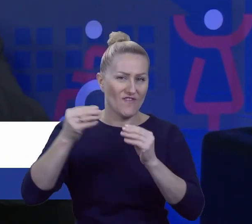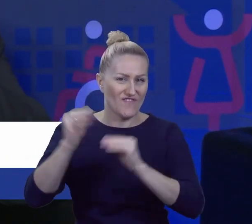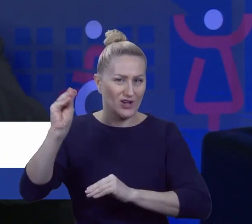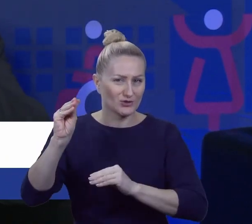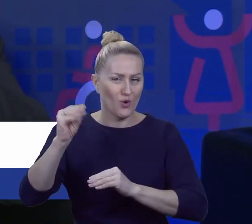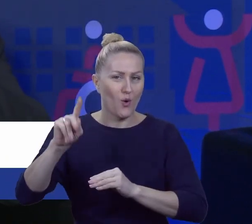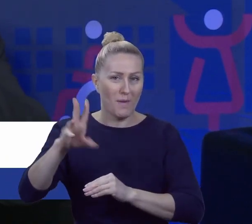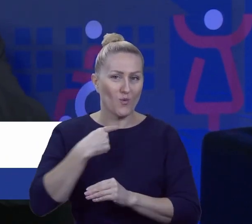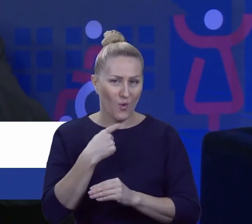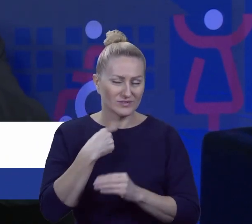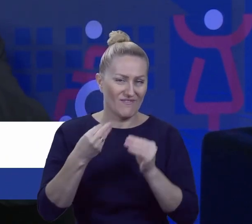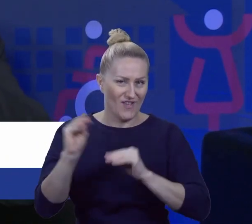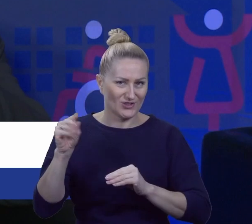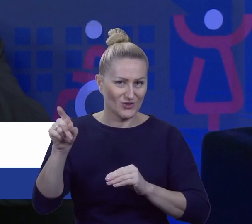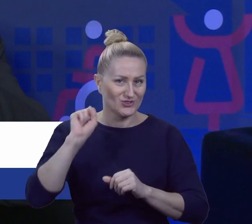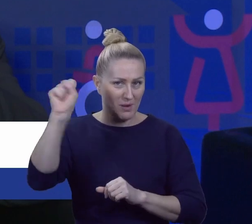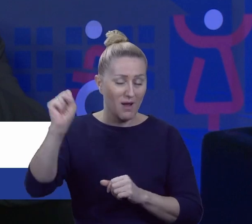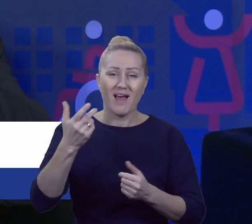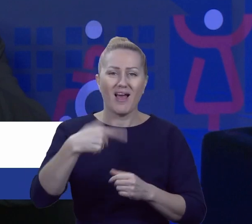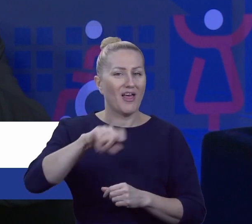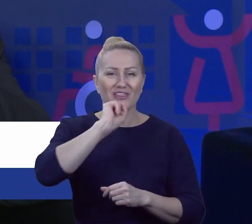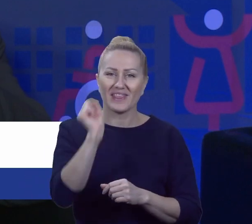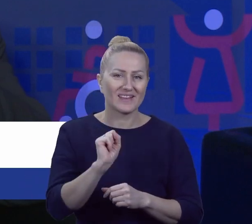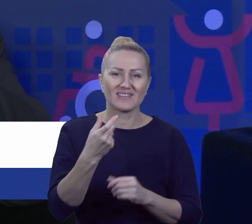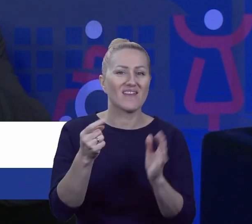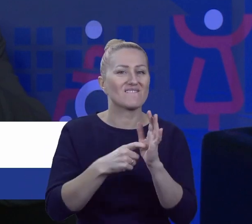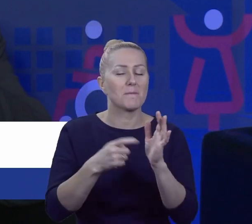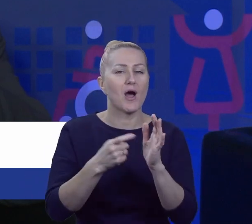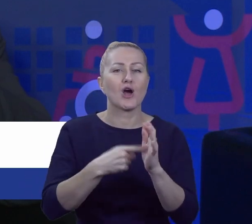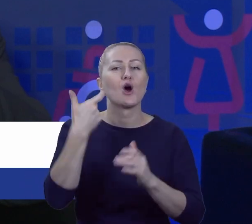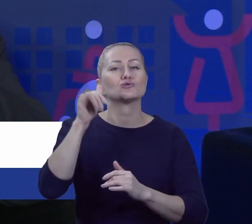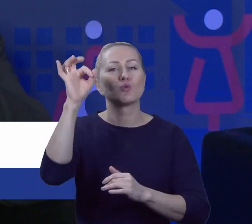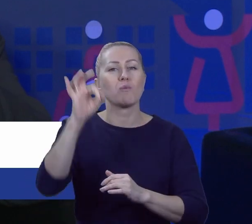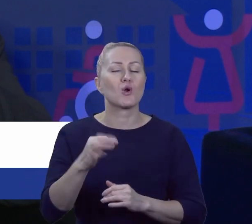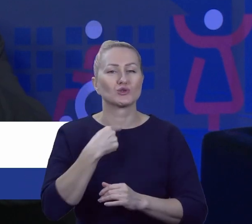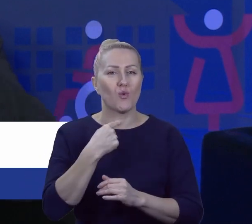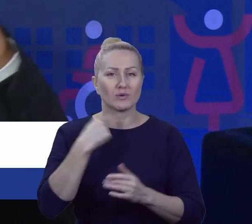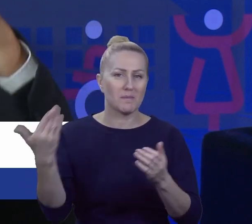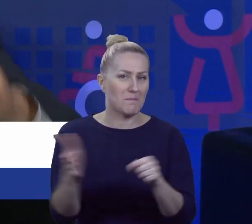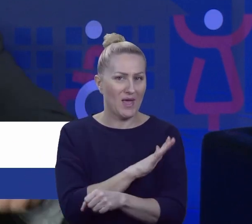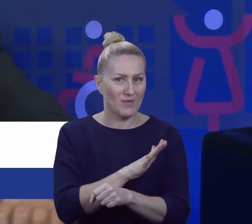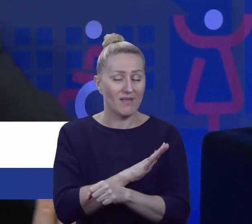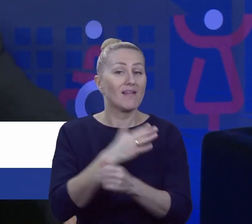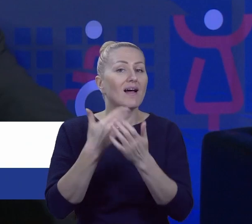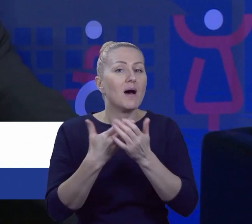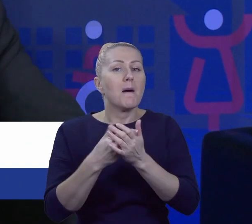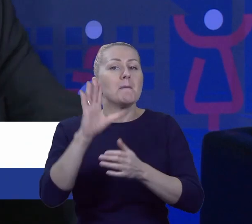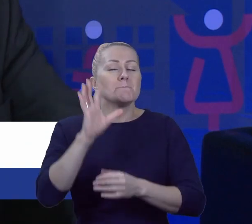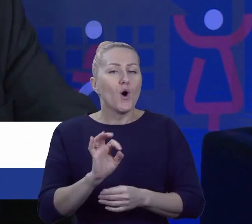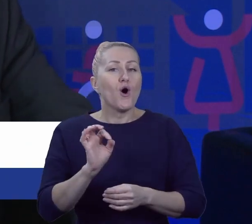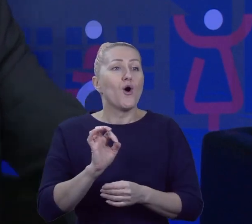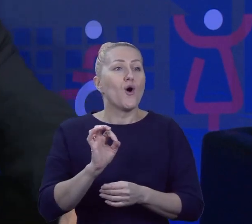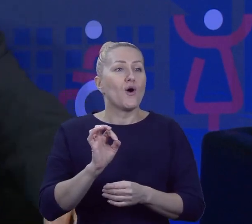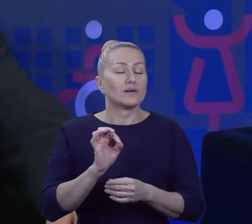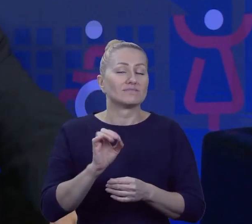oczekuje stuprocentowego poparcia, no bo wtedy pewnie tak to